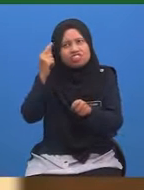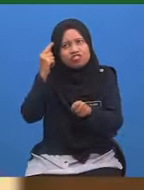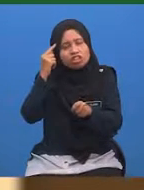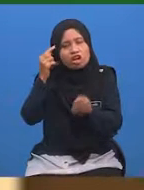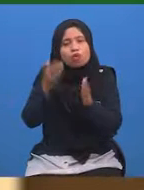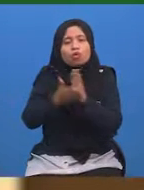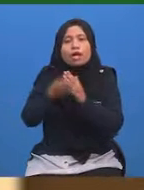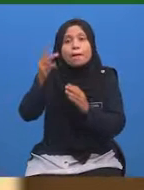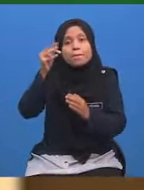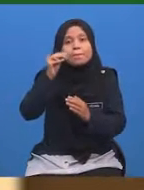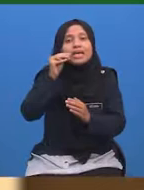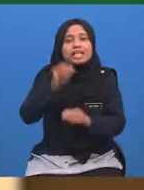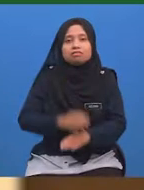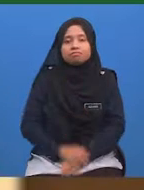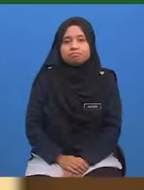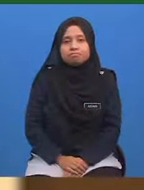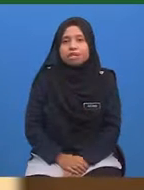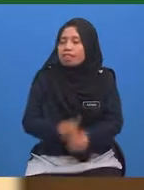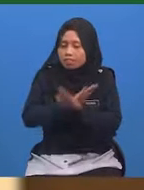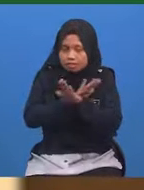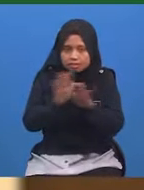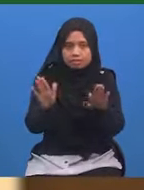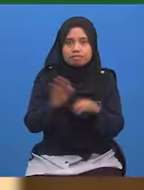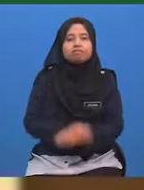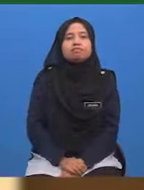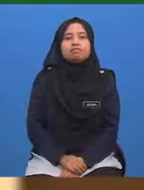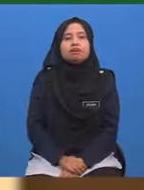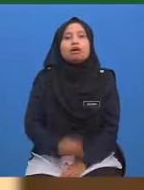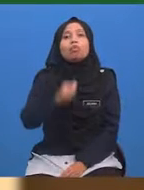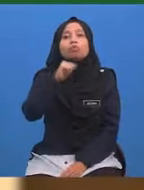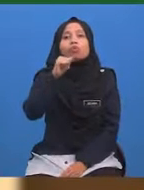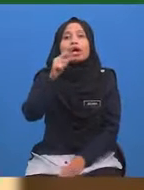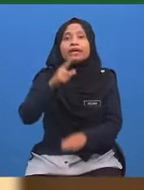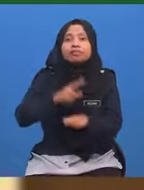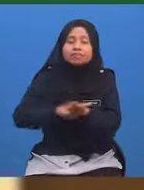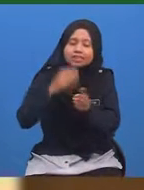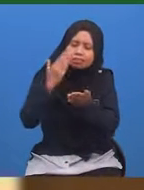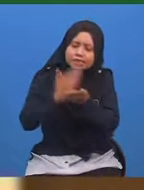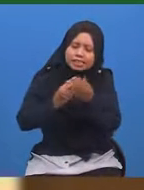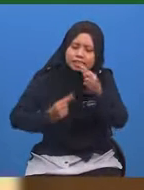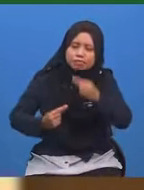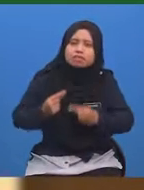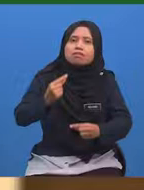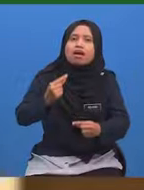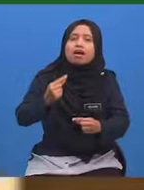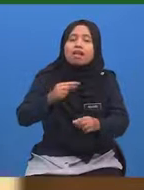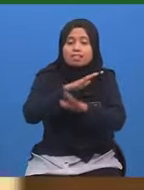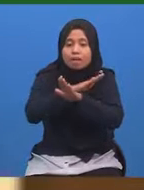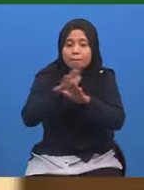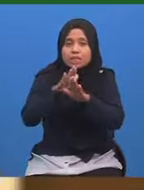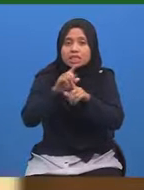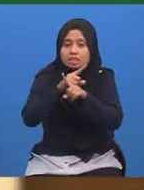oleh Maddy Tidak Bukan masa berhenti bergerak Tetapi